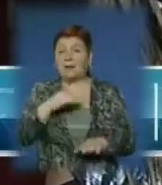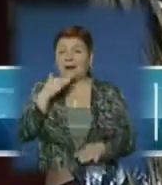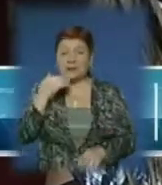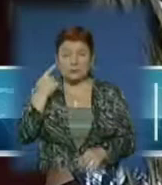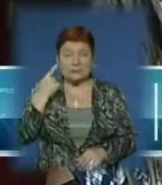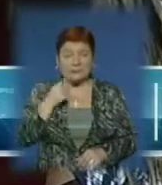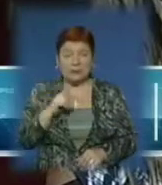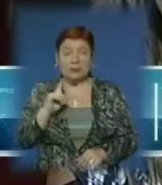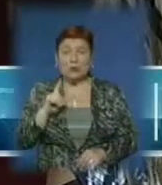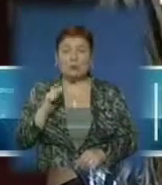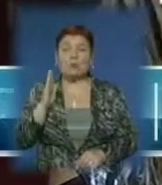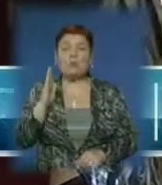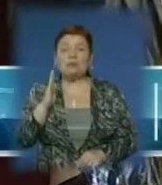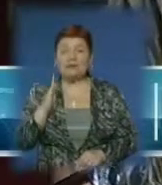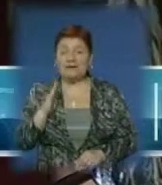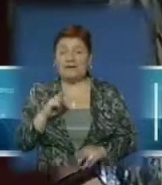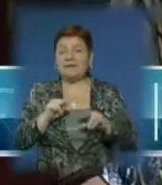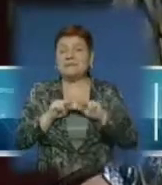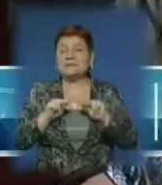щоб бути наставником.